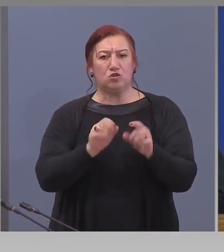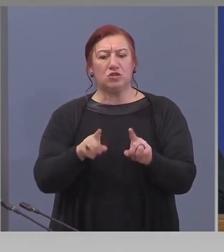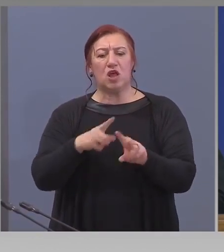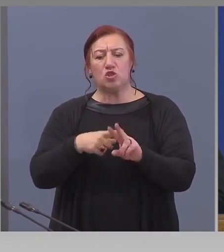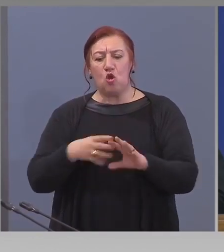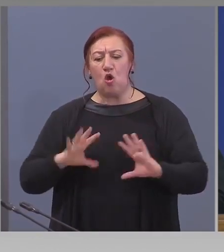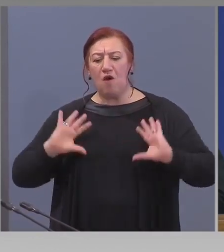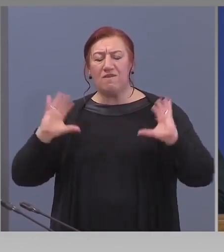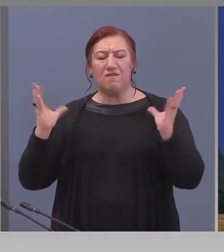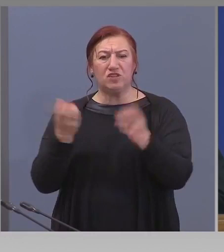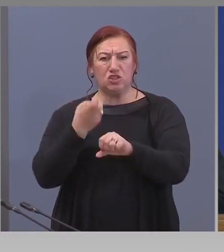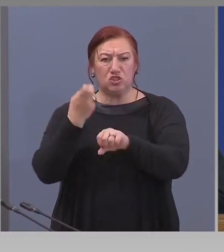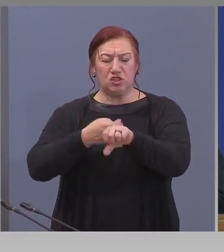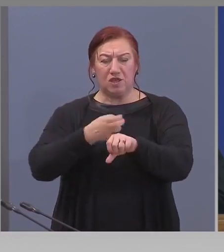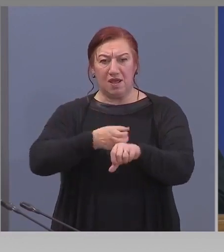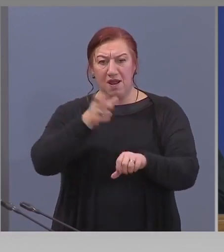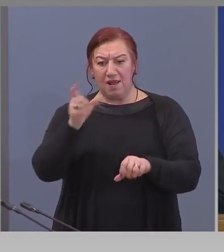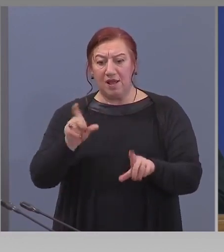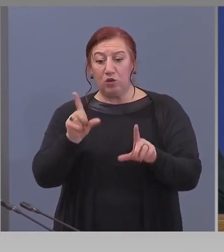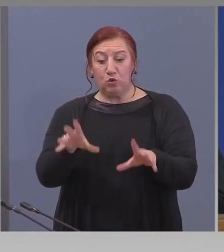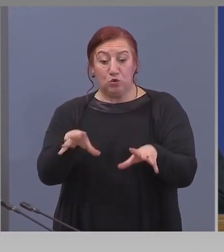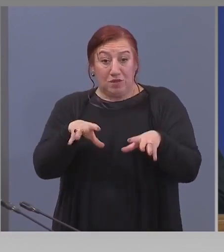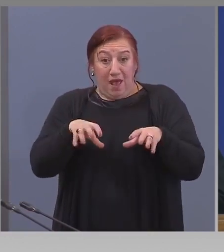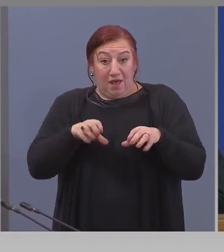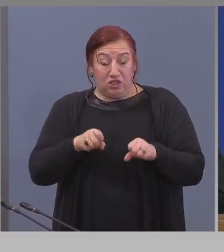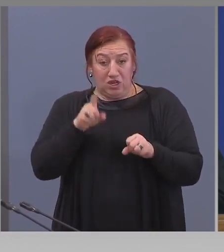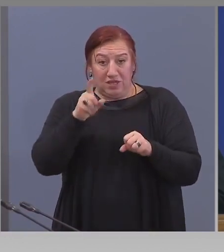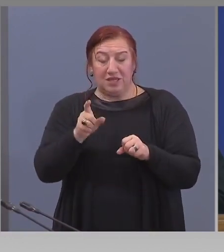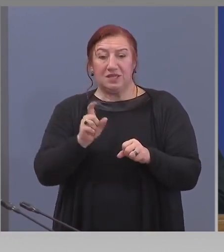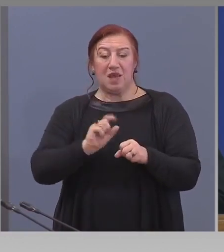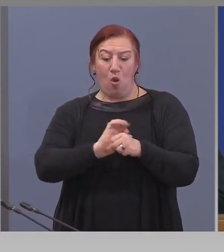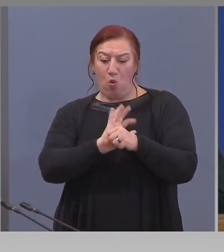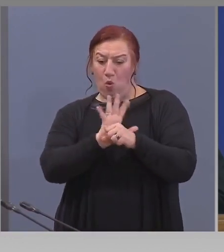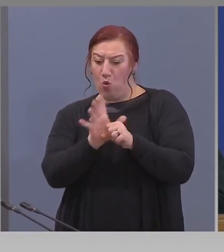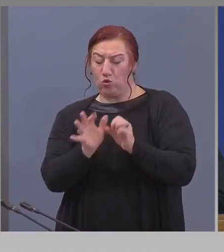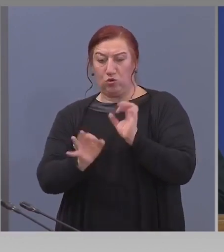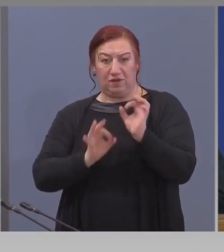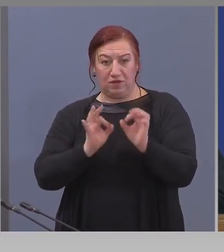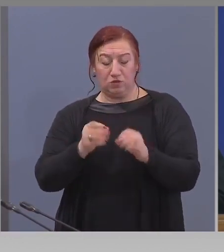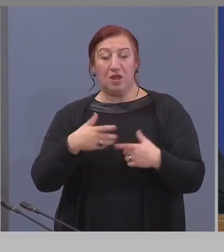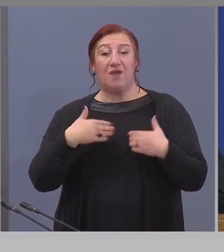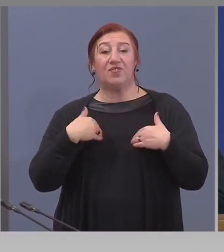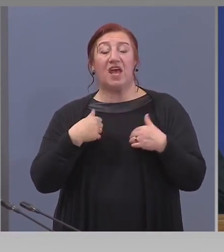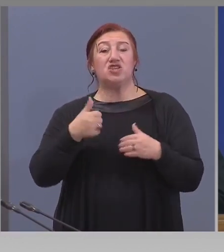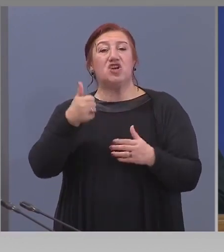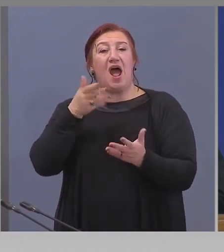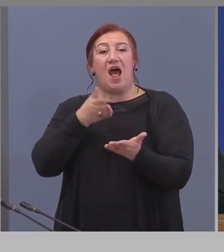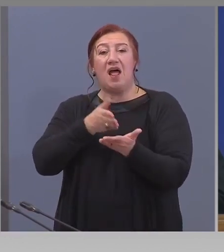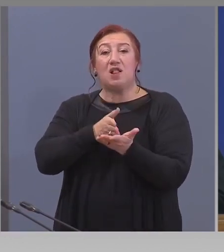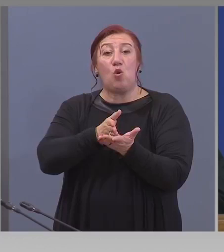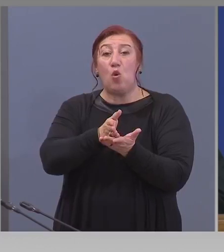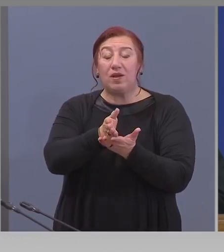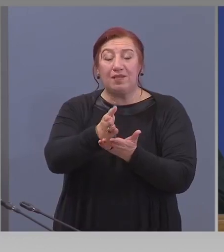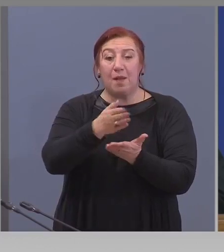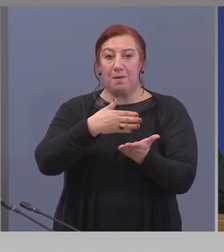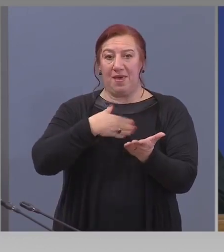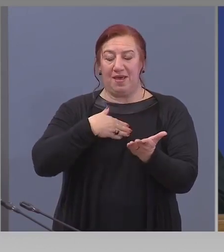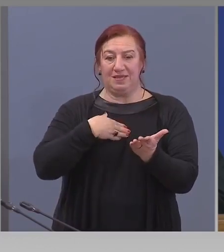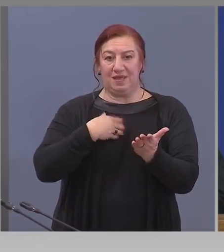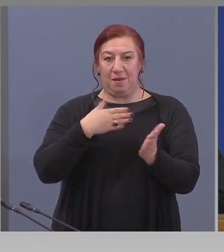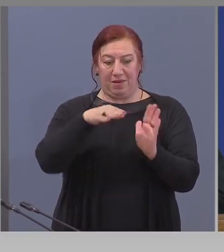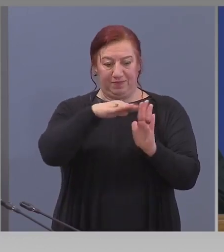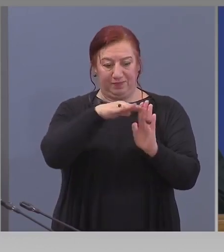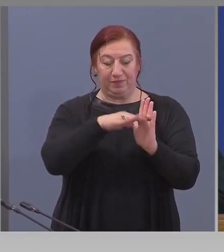ангажирани в битката с тази инфекция. Нашият алгоритъм искаме да съдържа кога,